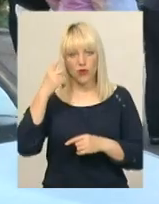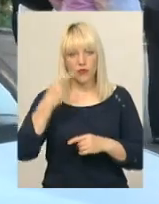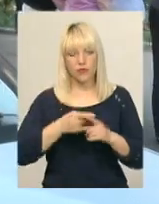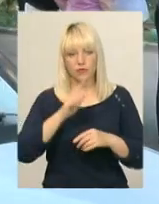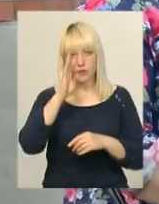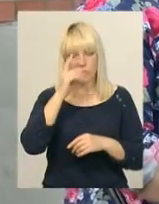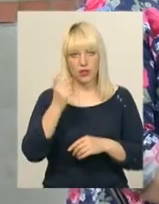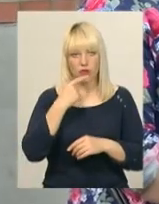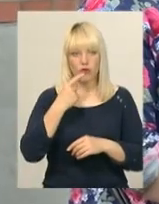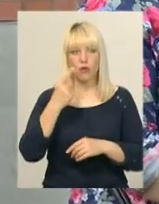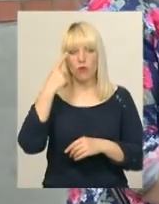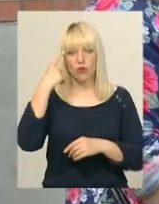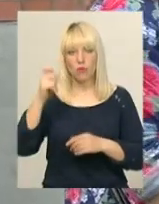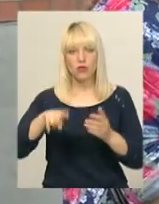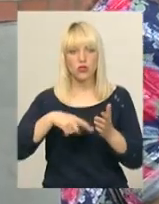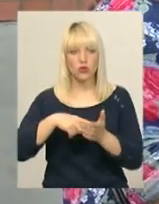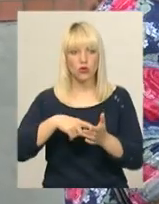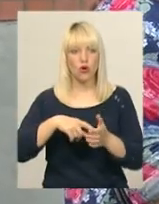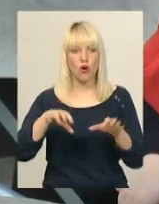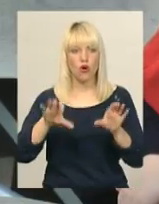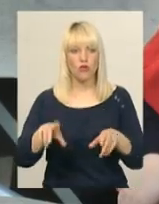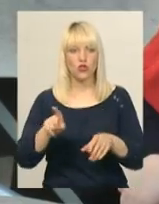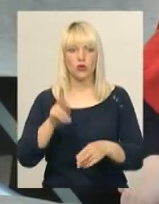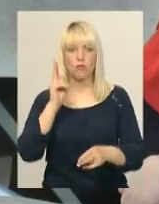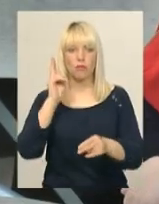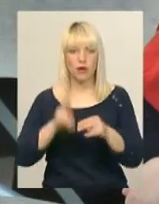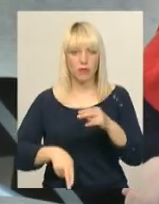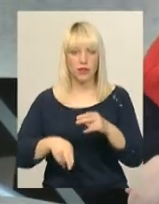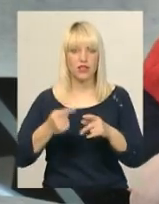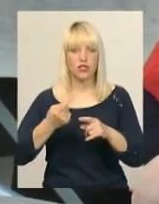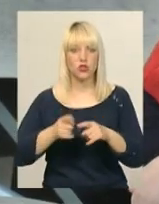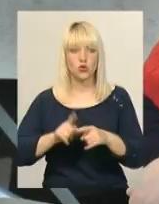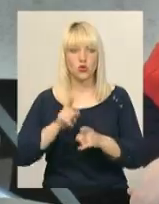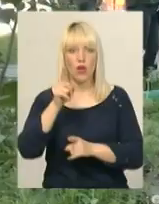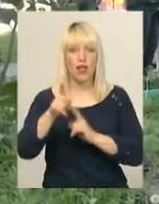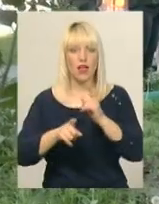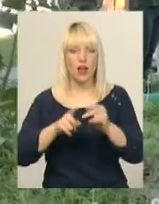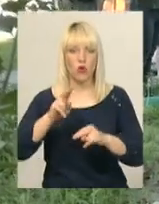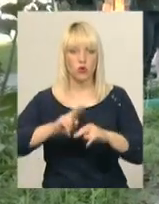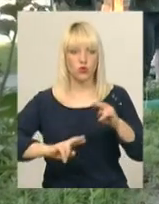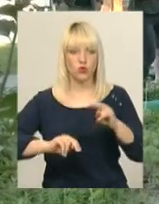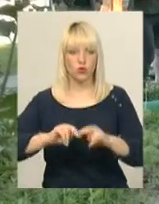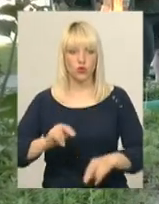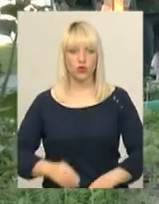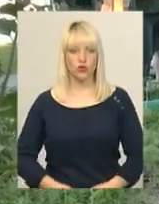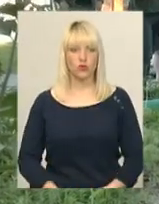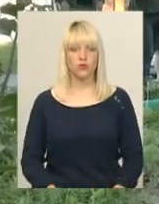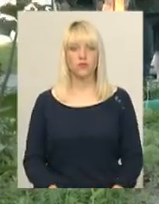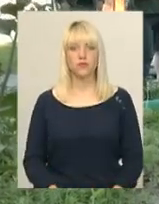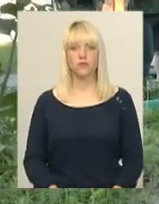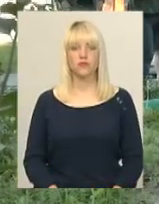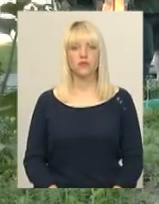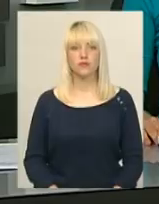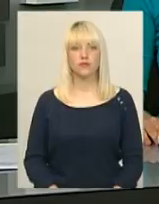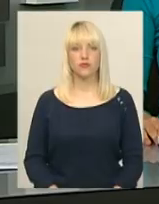міського голови, аби вони припинили реконструкцію. Світлана Поробок, Олександр Горішевський, Віктор Кривий та Юрій Чорній. Новини Поділяцентр.